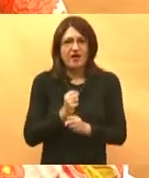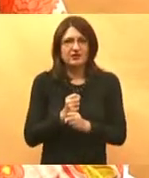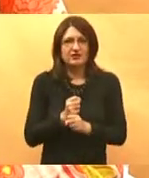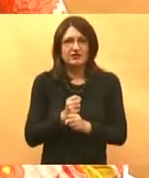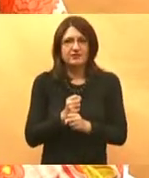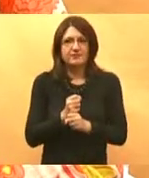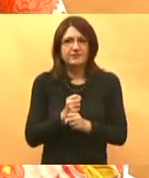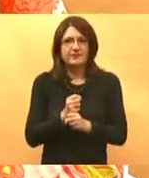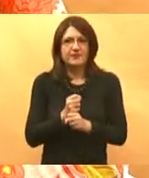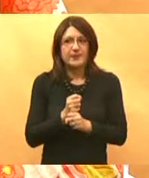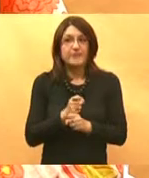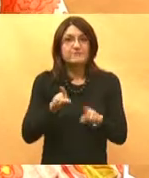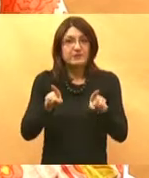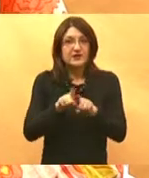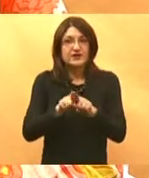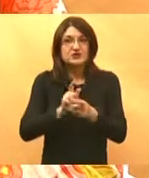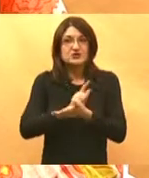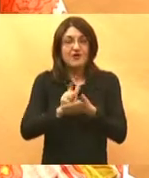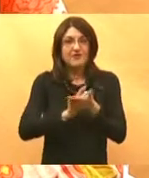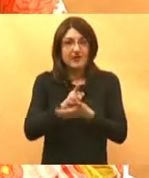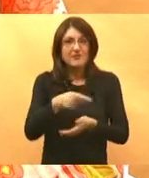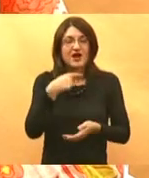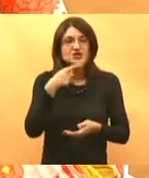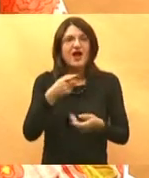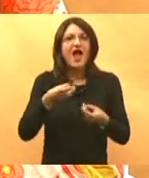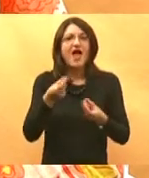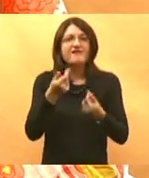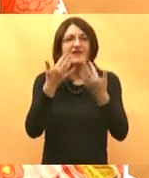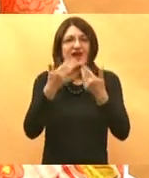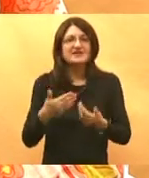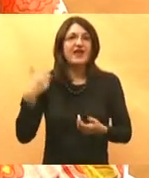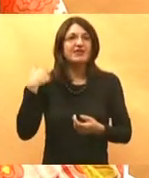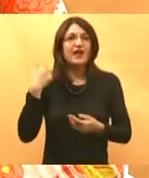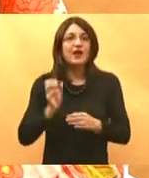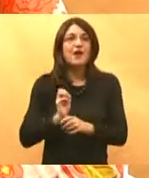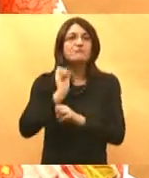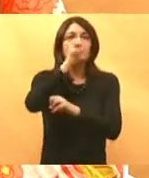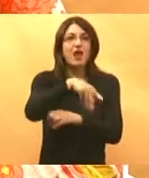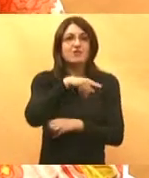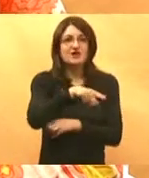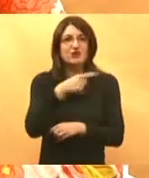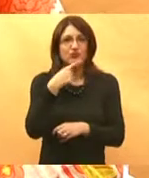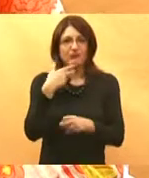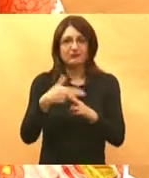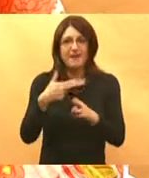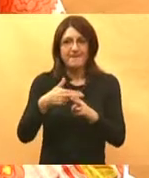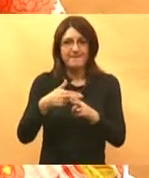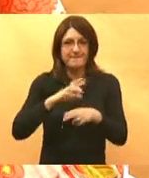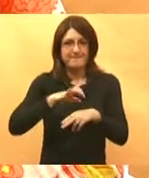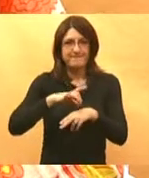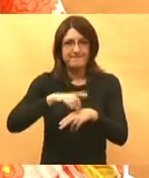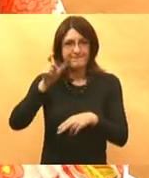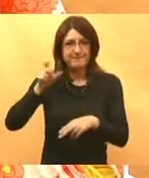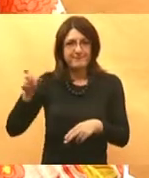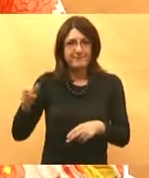težim. S druge strane, u isto vrijeme se velik financijski ter je počeo prevacijovati na pacijente s kojima mi svakodnevno živimo i znamo u kakvim uvjetima rade i